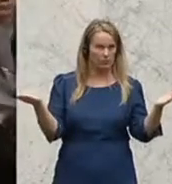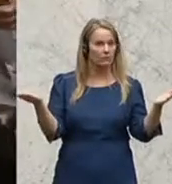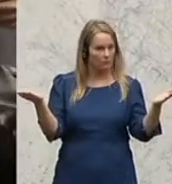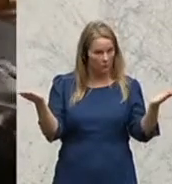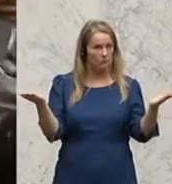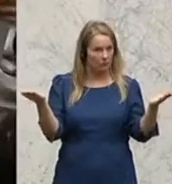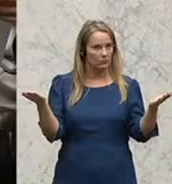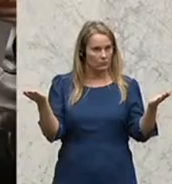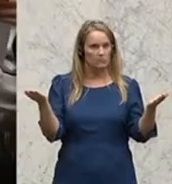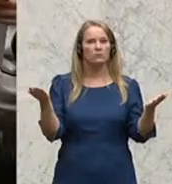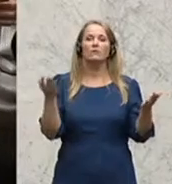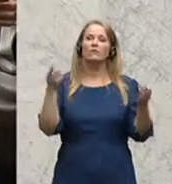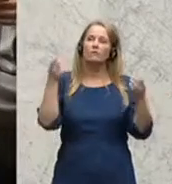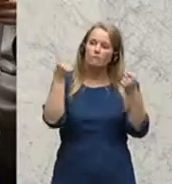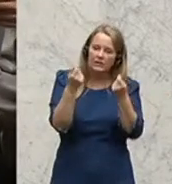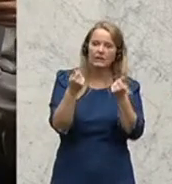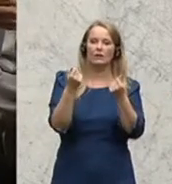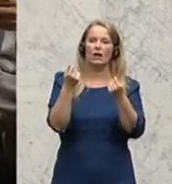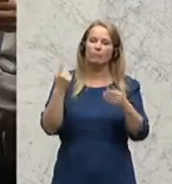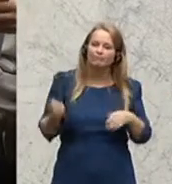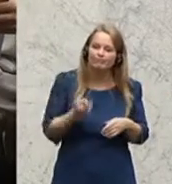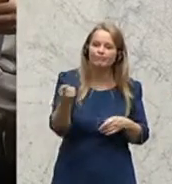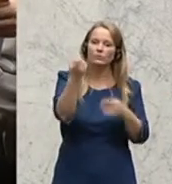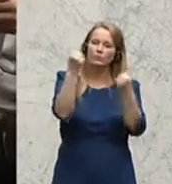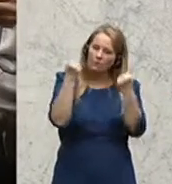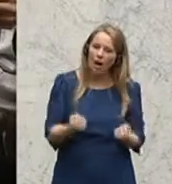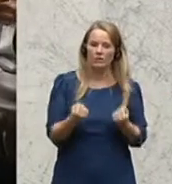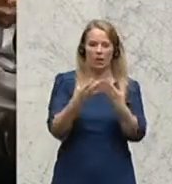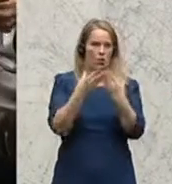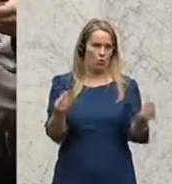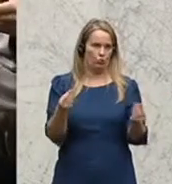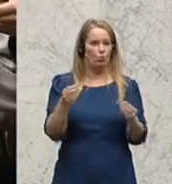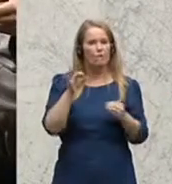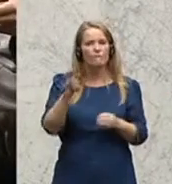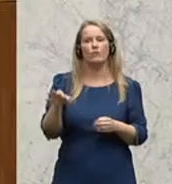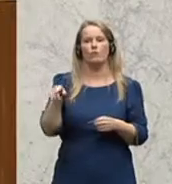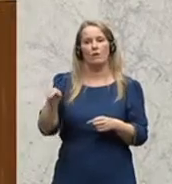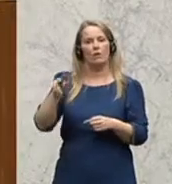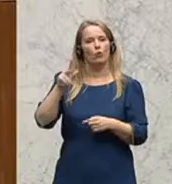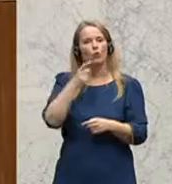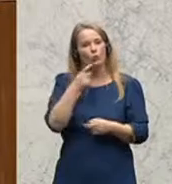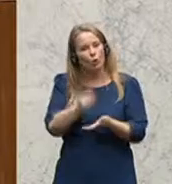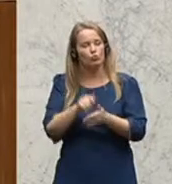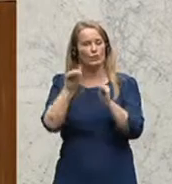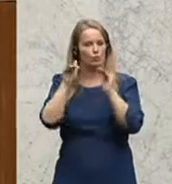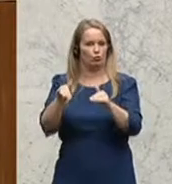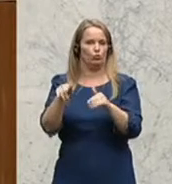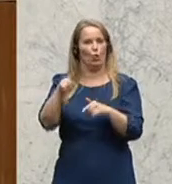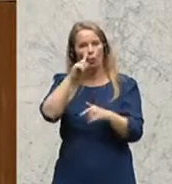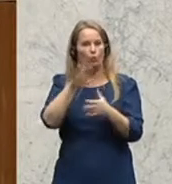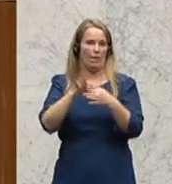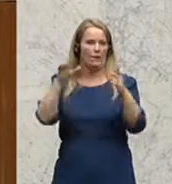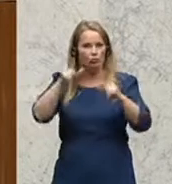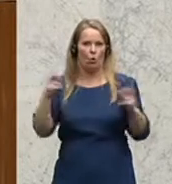sie eben eine finanziell nachhaltige Lösung für einen unabhängigen Konsumentenschutz dann suchen